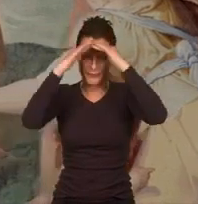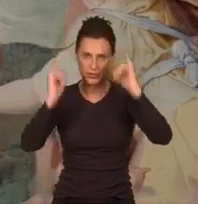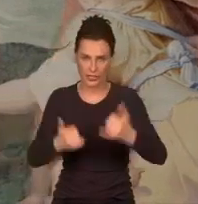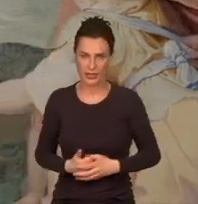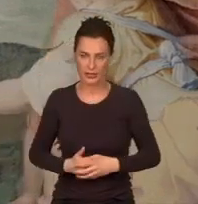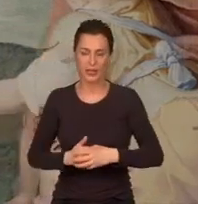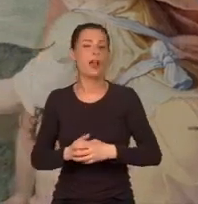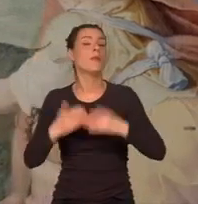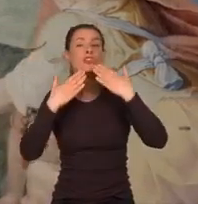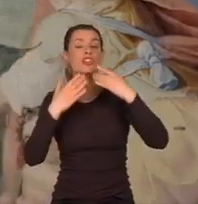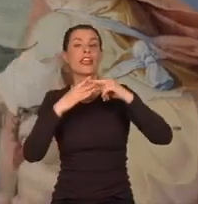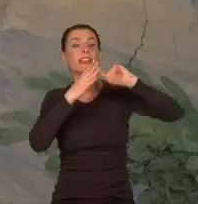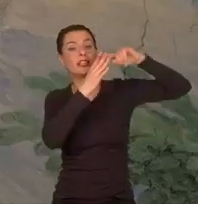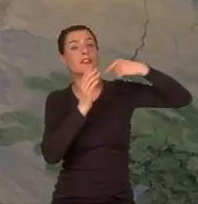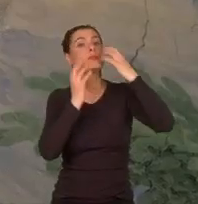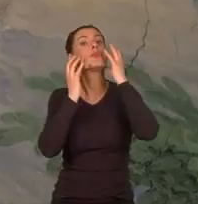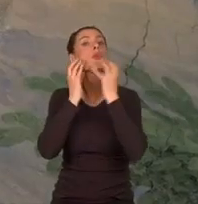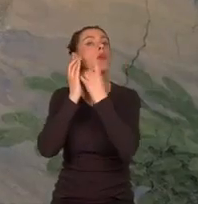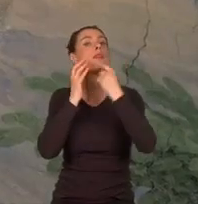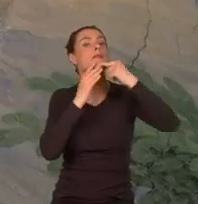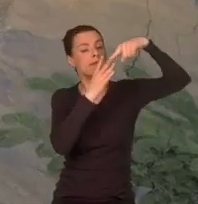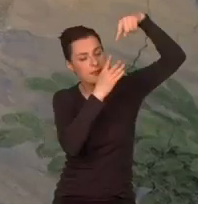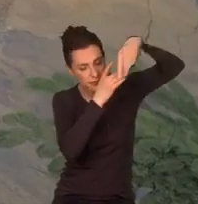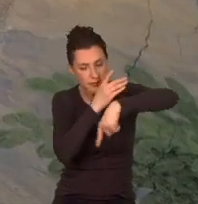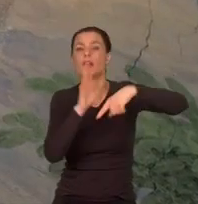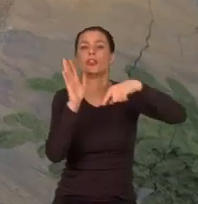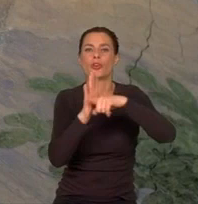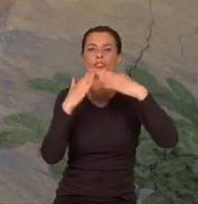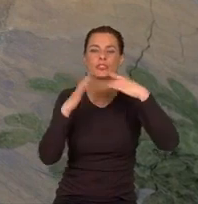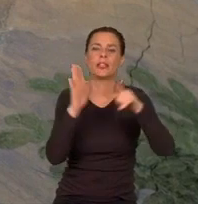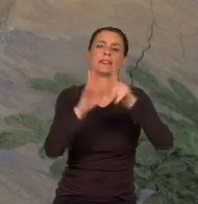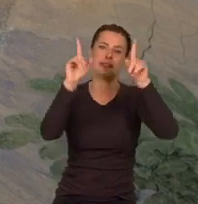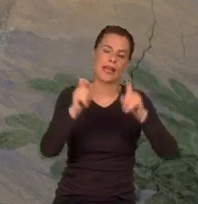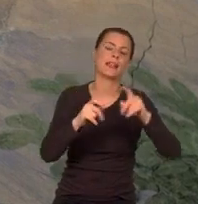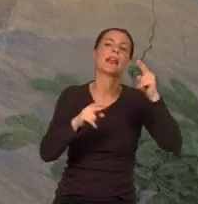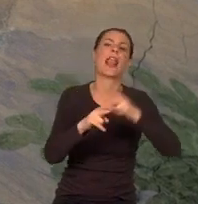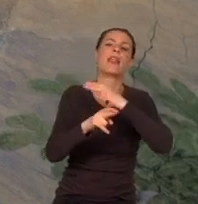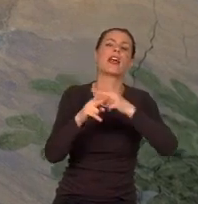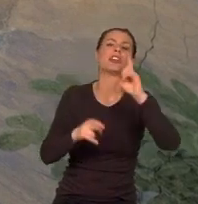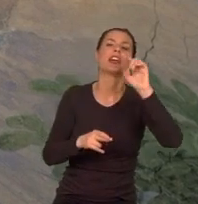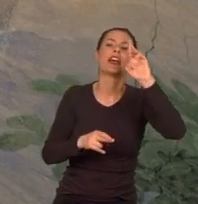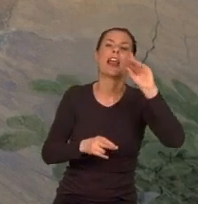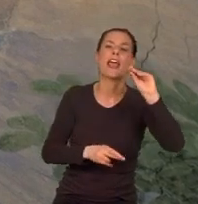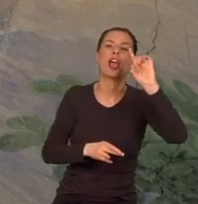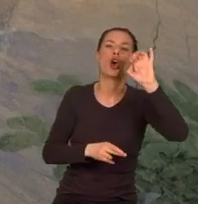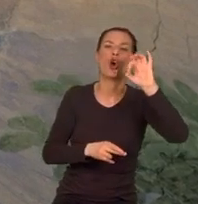Kilkucentymetrowy otwór miał wielkie znaczenie. Kalendarz gregoriański zaczął obowiązywać na całej planecie.